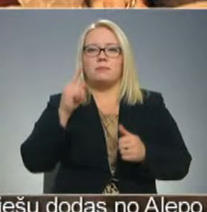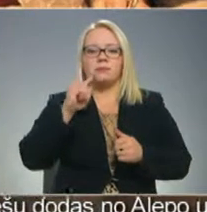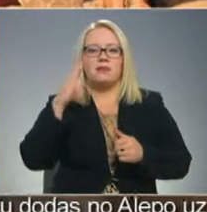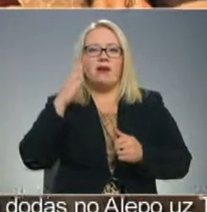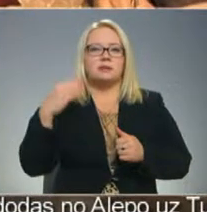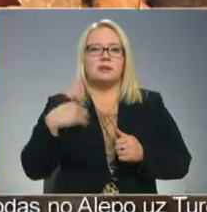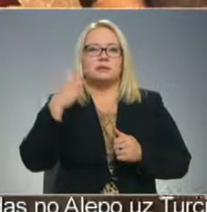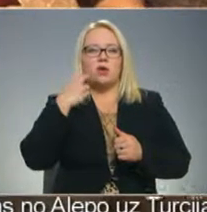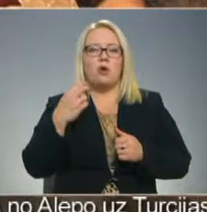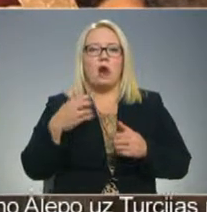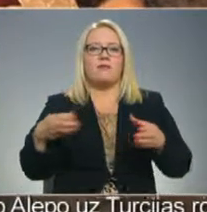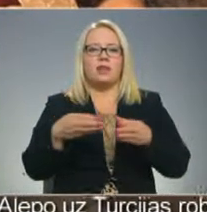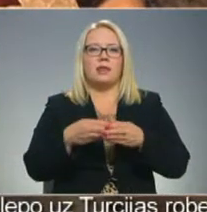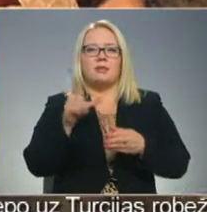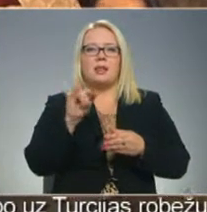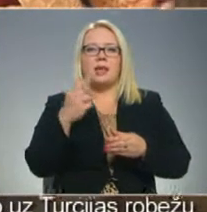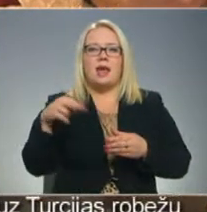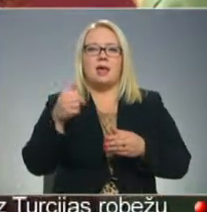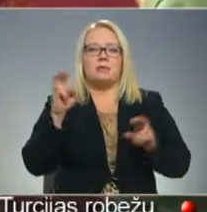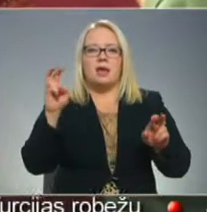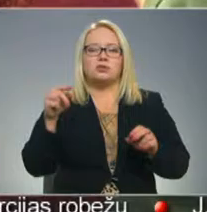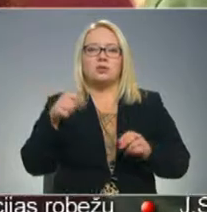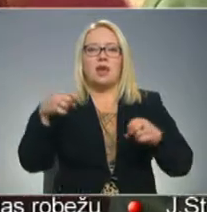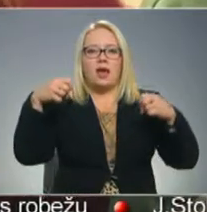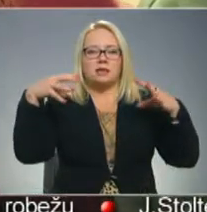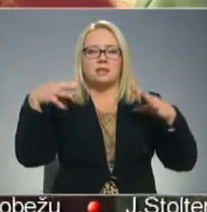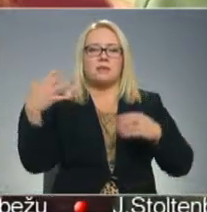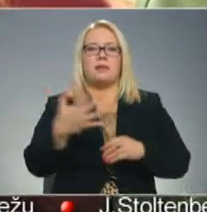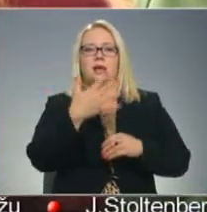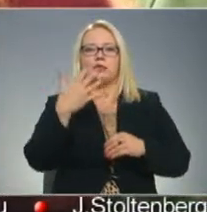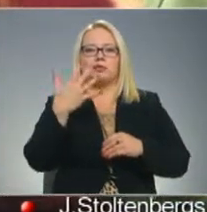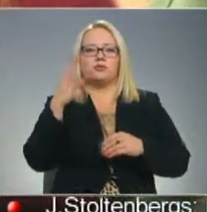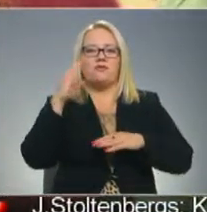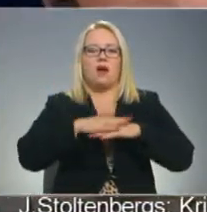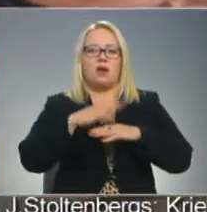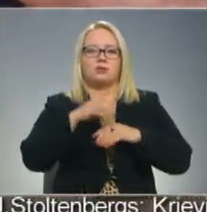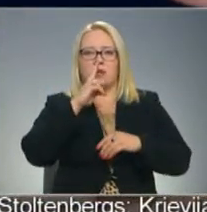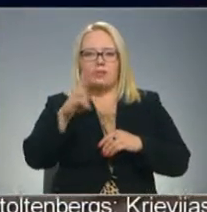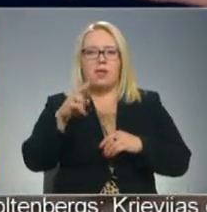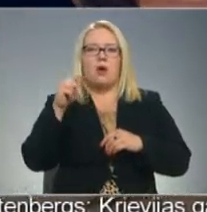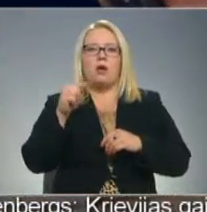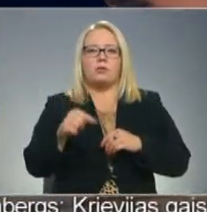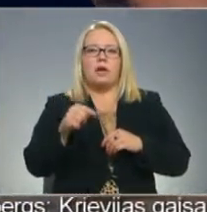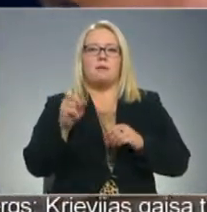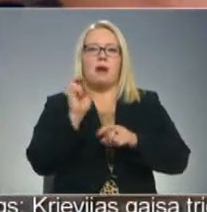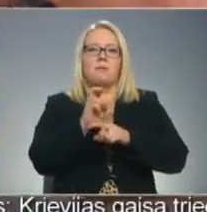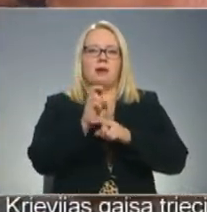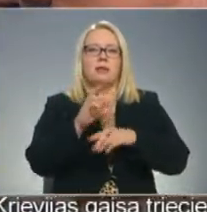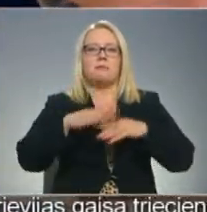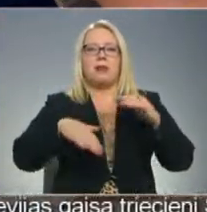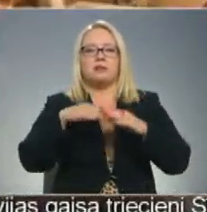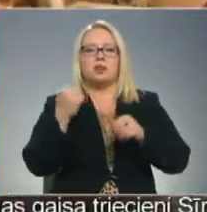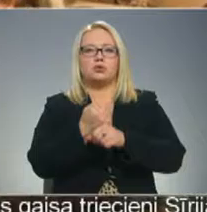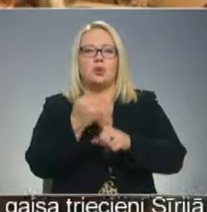scenāra apvienībā Liedakas, jo te gājas man teikt piecus vakarus nedēļā. Tā ir iespēja iziet no mājas un ar maziem tēriņiem apmeklēt praktiskās